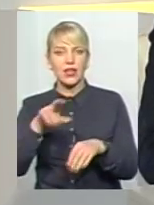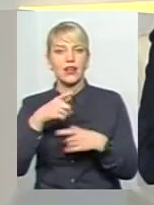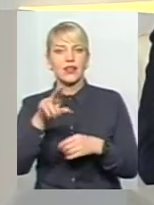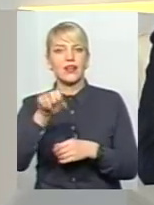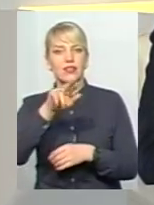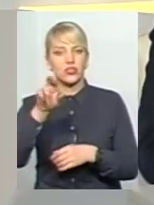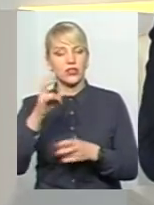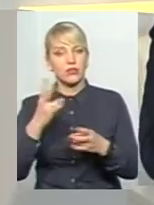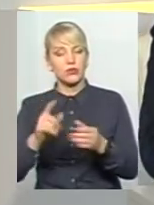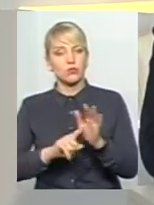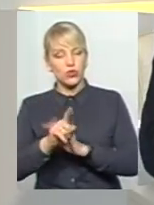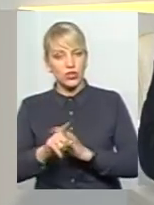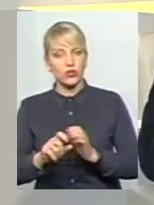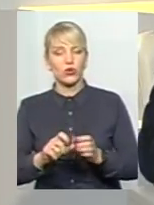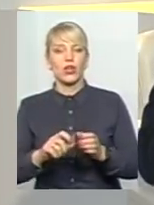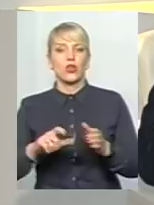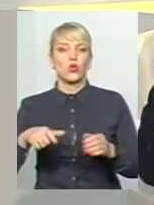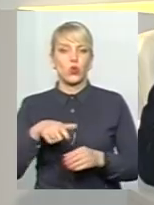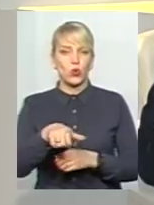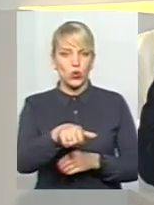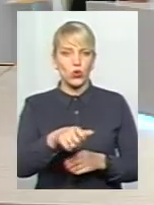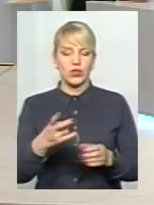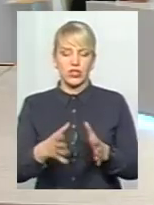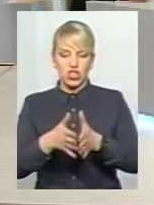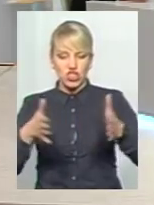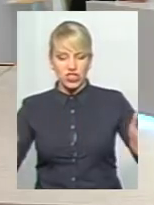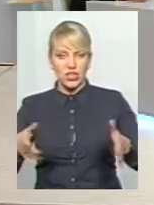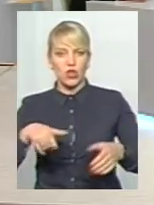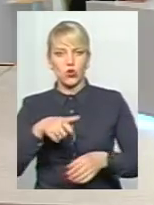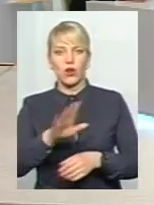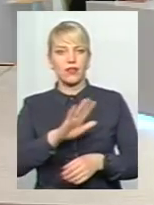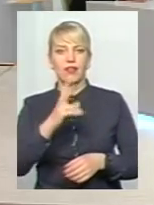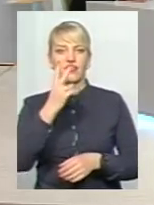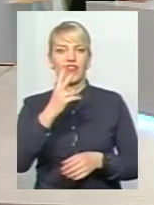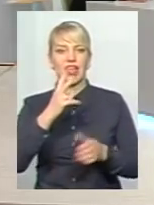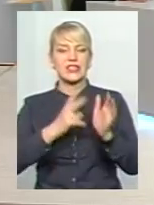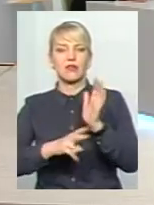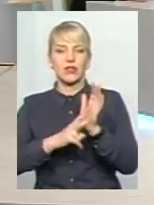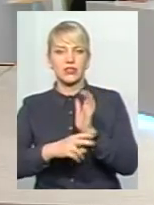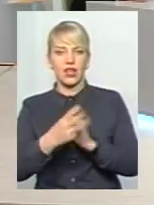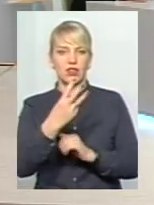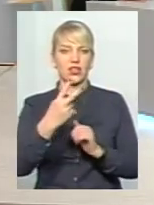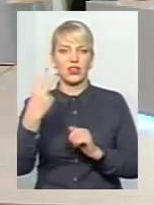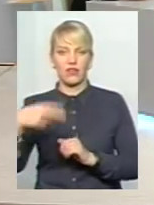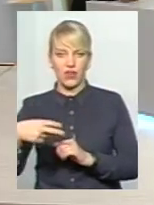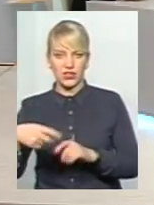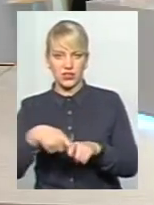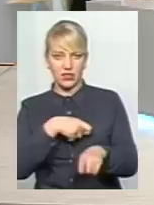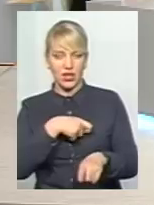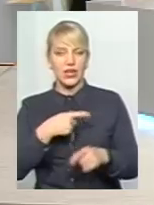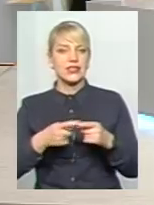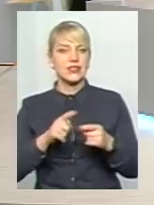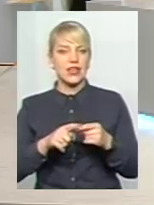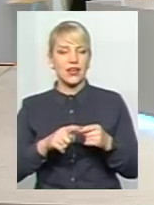відповідну інфраструктуру, для того треба мати відповідну ширину дороги, а не 2,70-3,20, як дуже часто буває. Це,